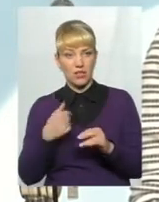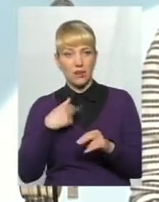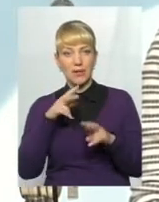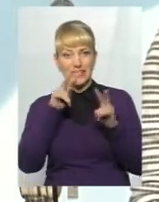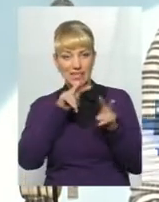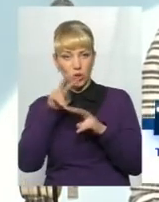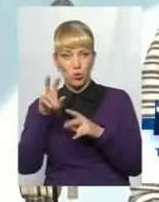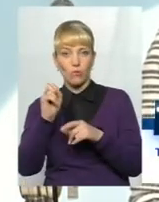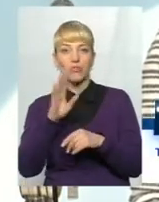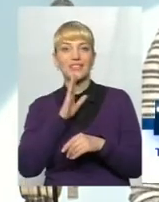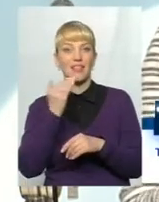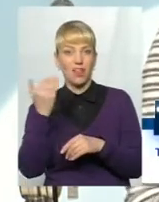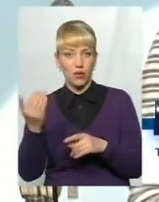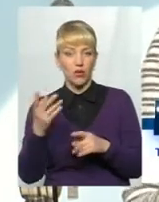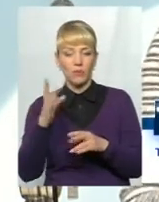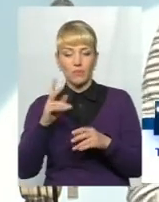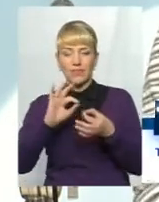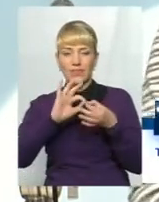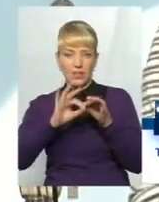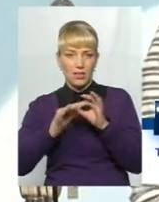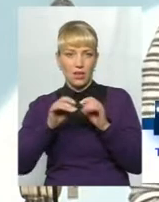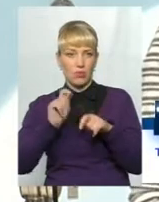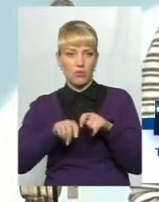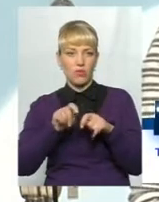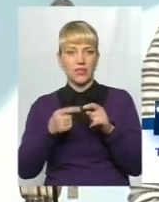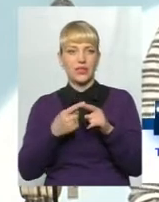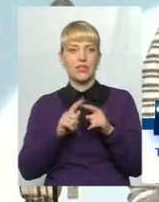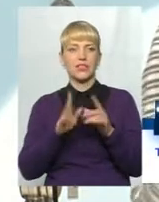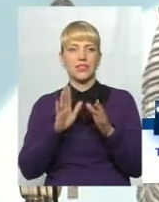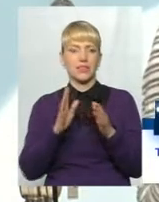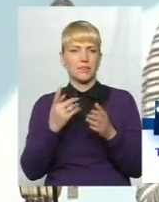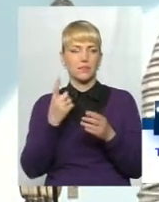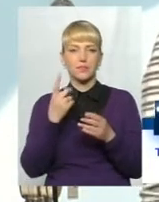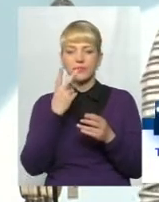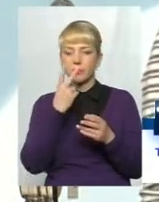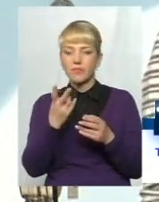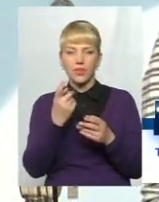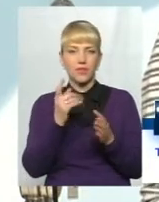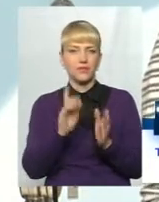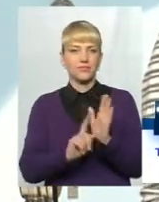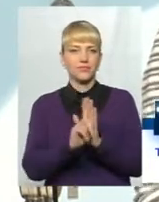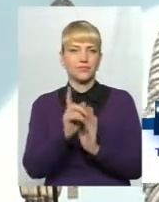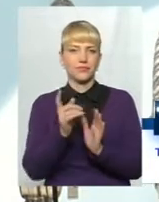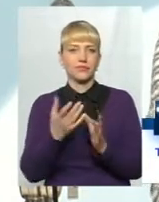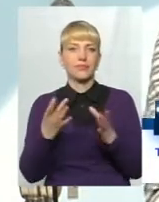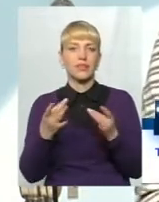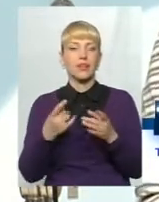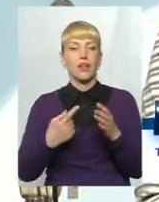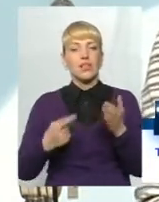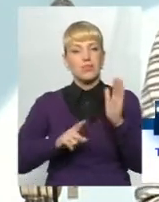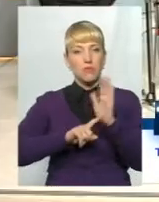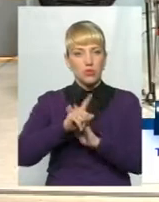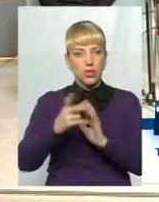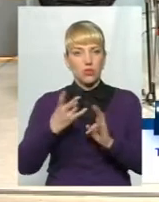слідкуємо і будемо її детально ще перевіряти. Це так, перші накидання. Взагалі його загальнити, ну взагалі треба почати